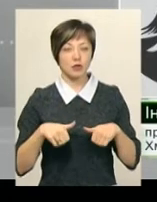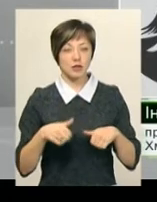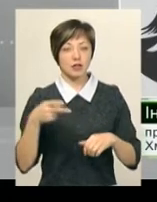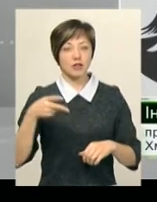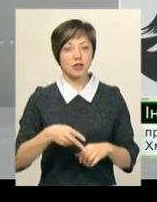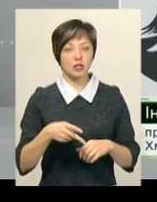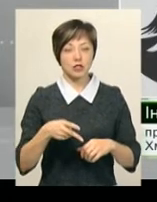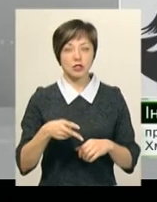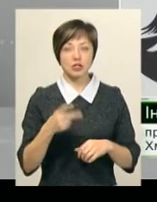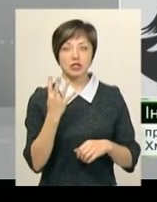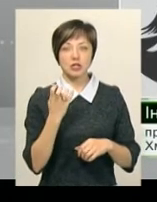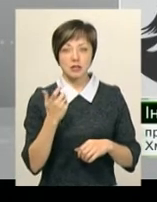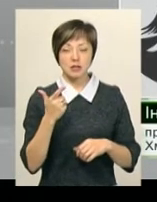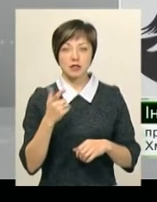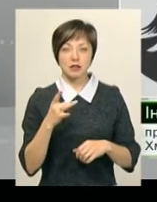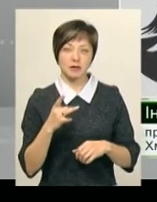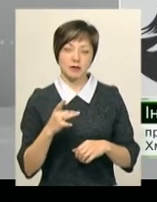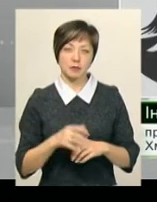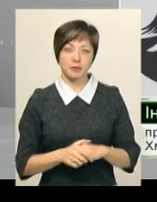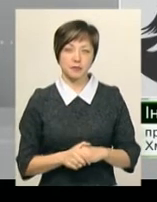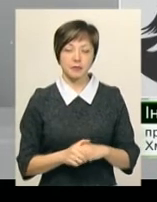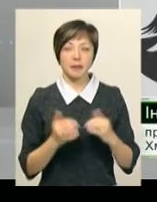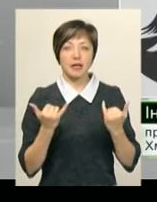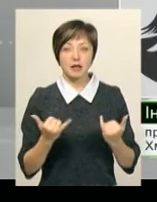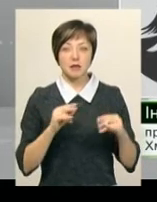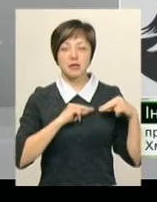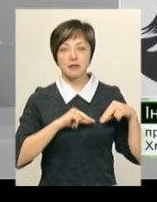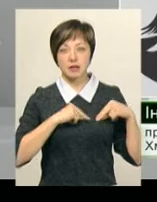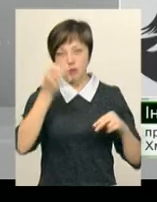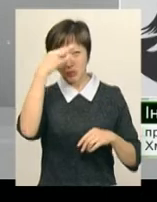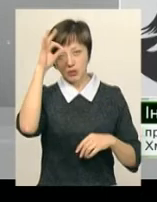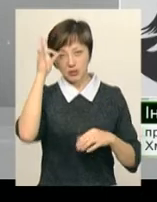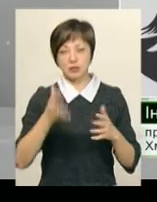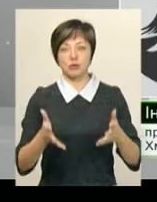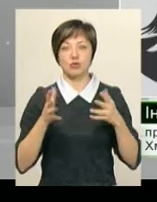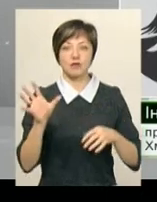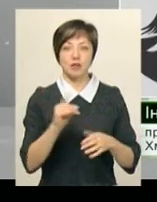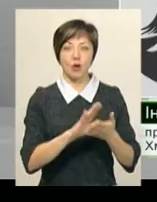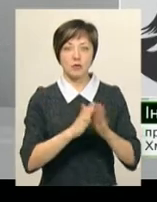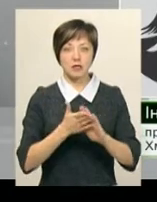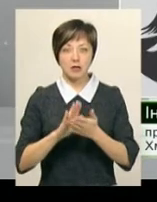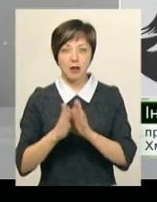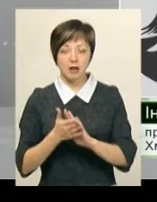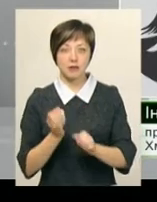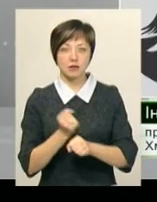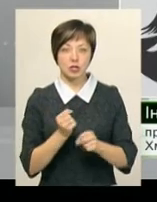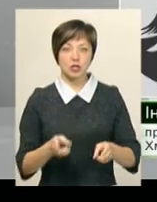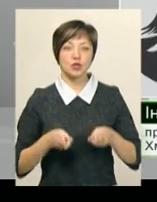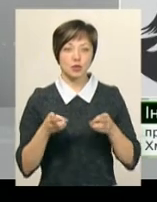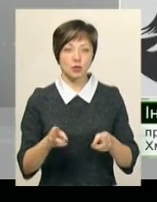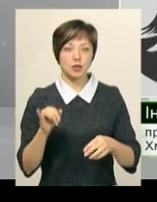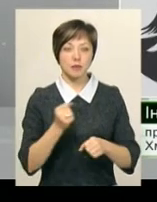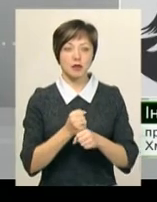2450 гривнями. Наразі працівники поліції з'ясовують усі обставини вчинені в злочині і